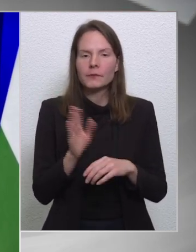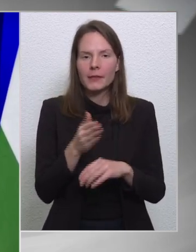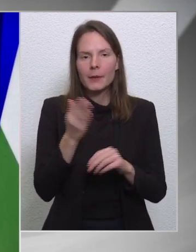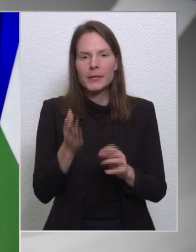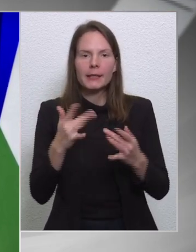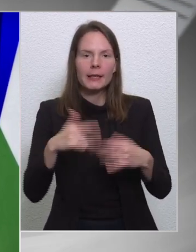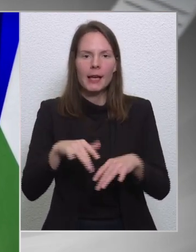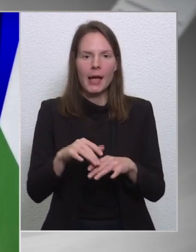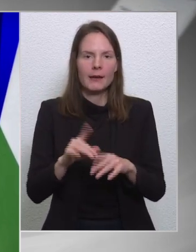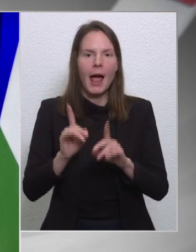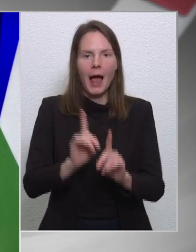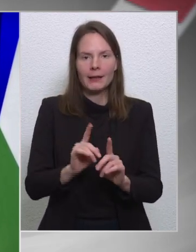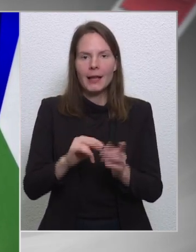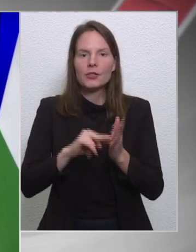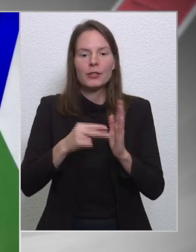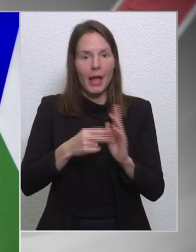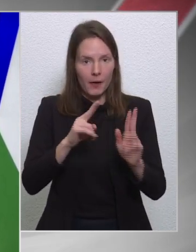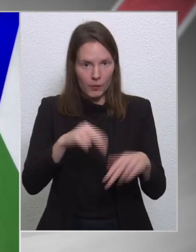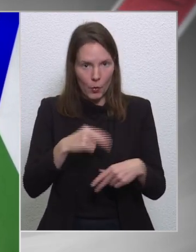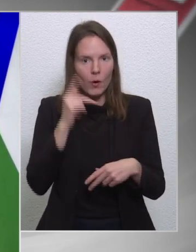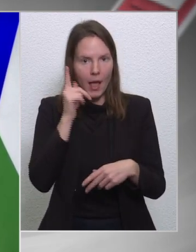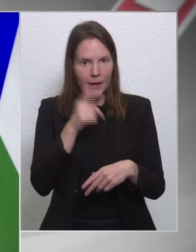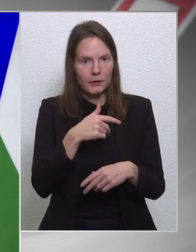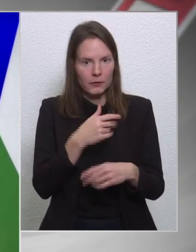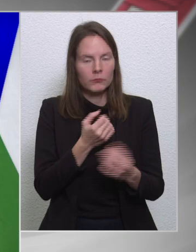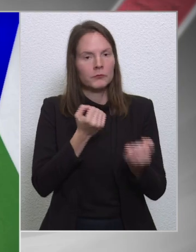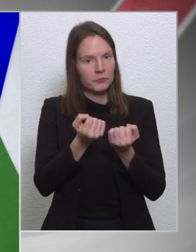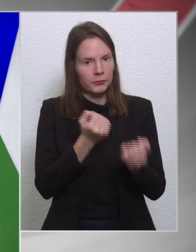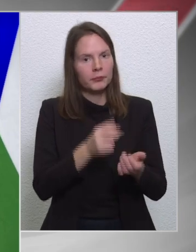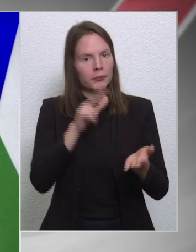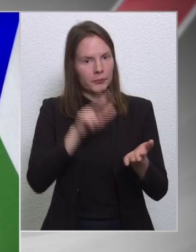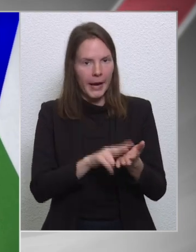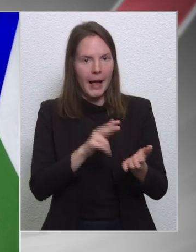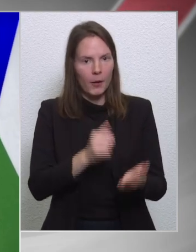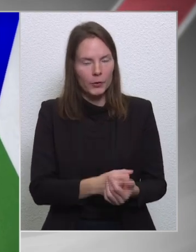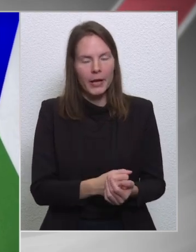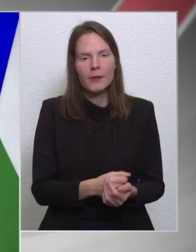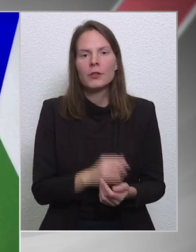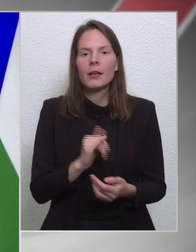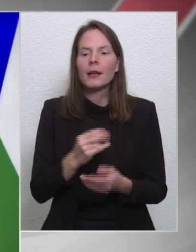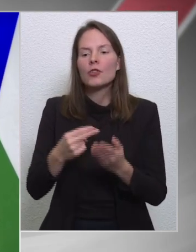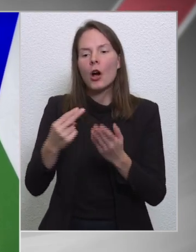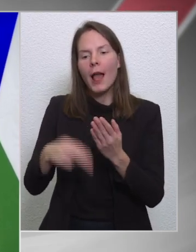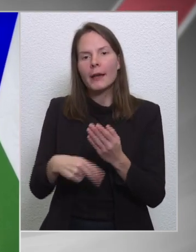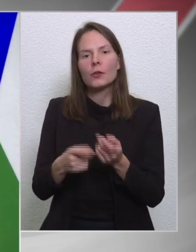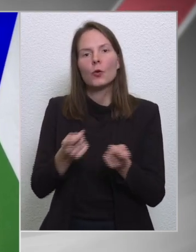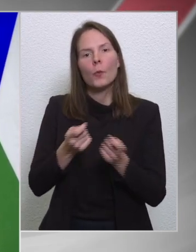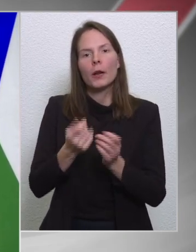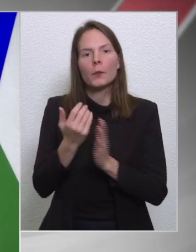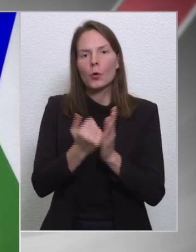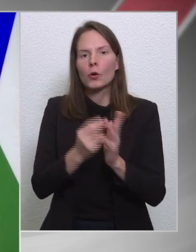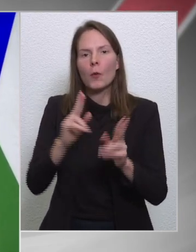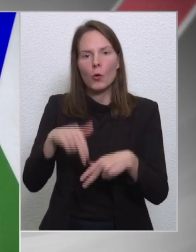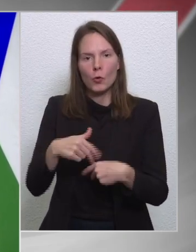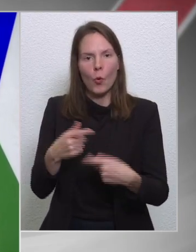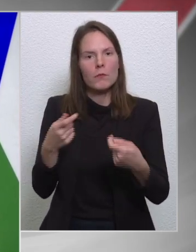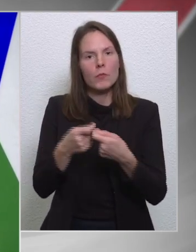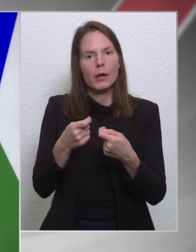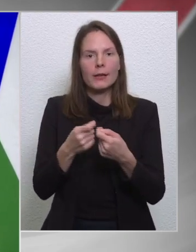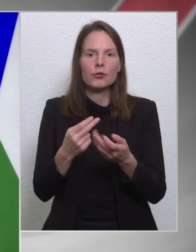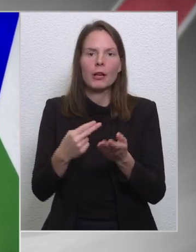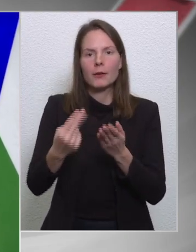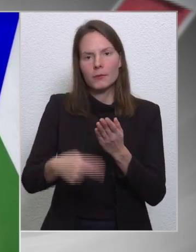helyreállítási tervről meg tudunk állapodni a bizottsággal, és aláírjuk az operatív programokról szóló partnerségi megállapodást.